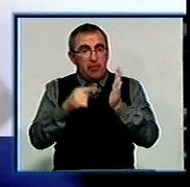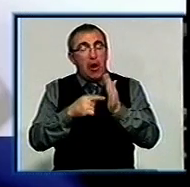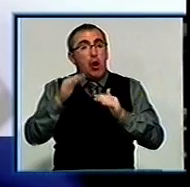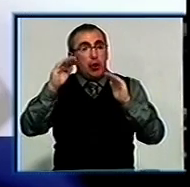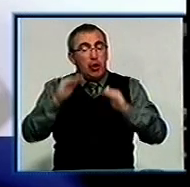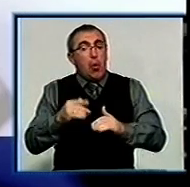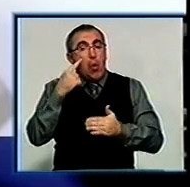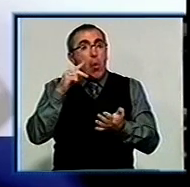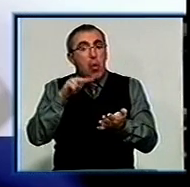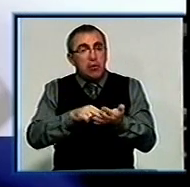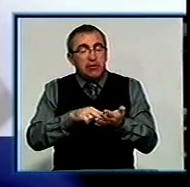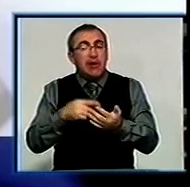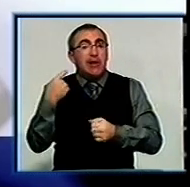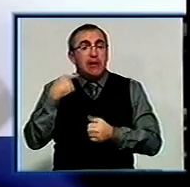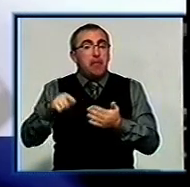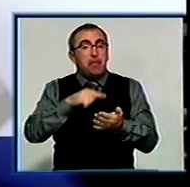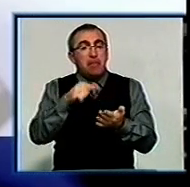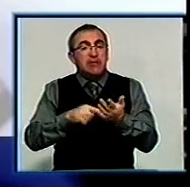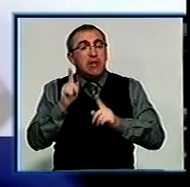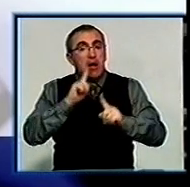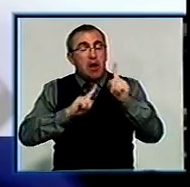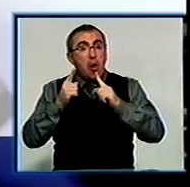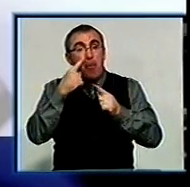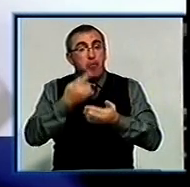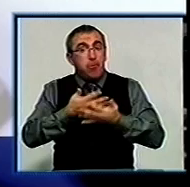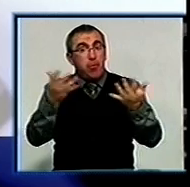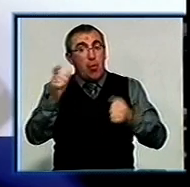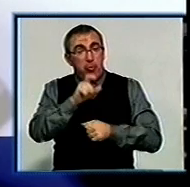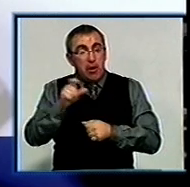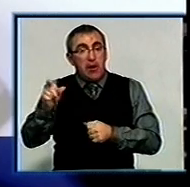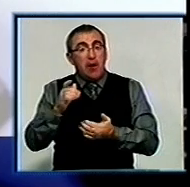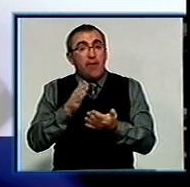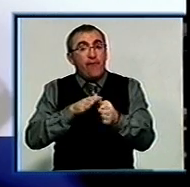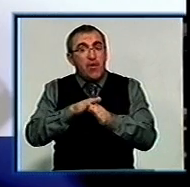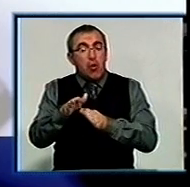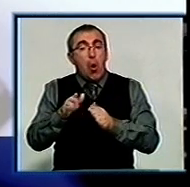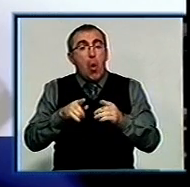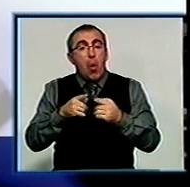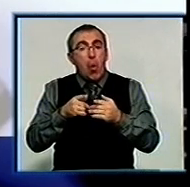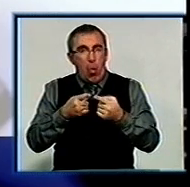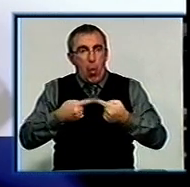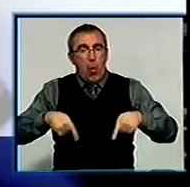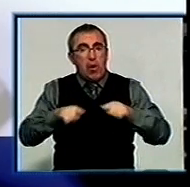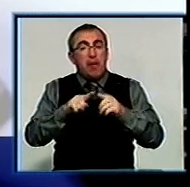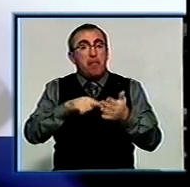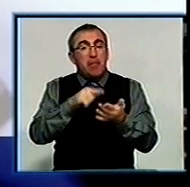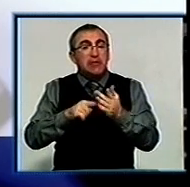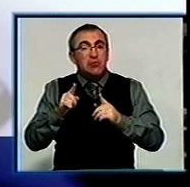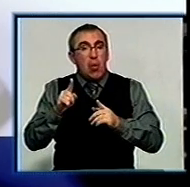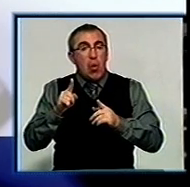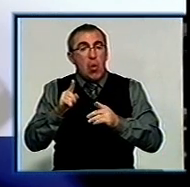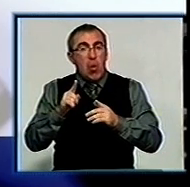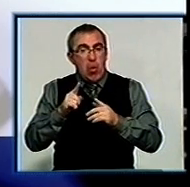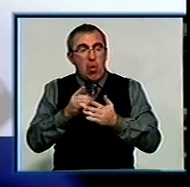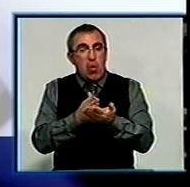оцінки отримали депутати Кіровоградської міськради. Найбільш публічною виявилися виконавчі органи. Виконуючи обов'язки міського голови Іван Марковський в